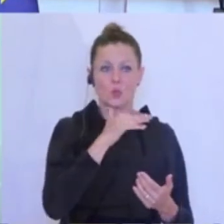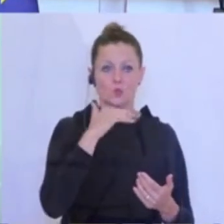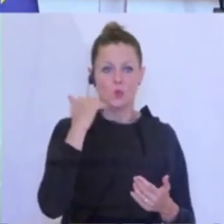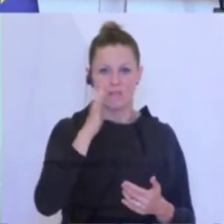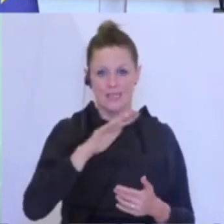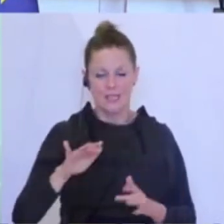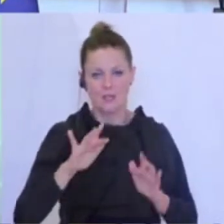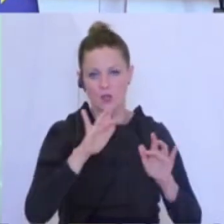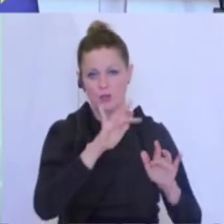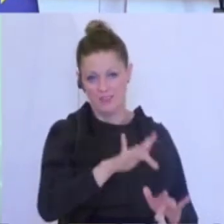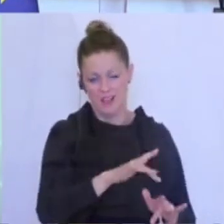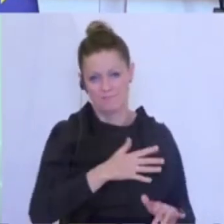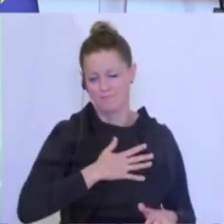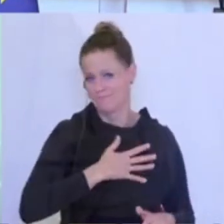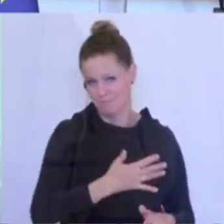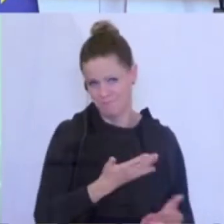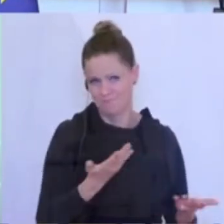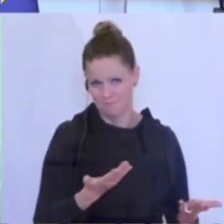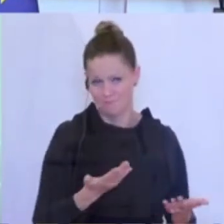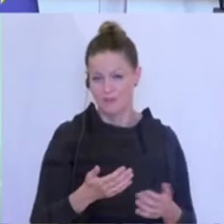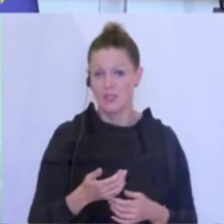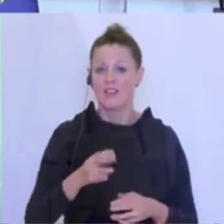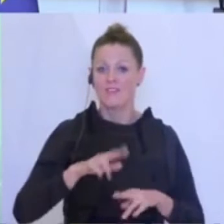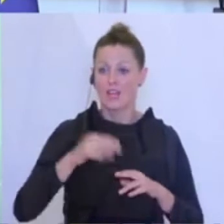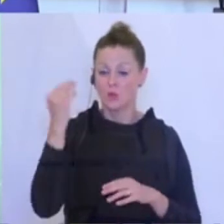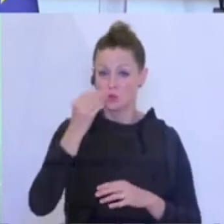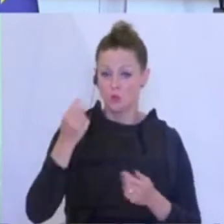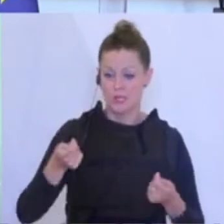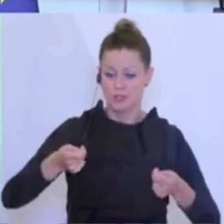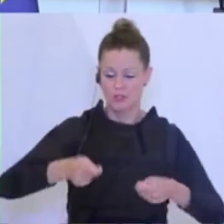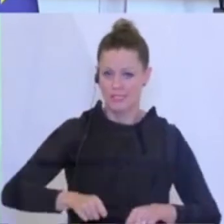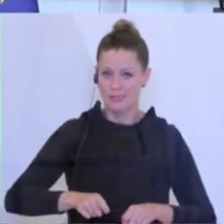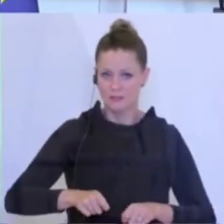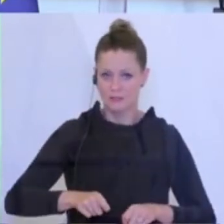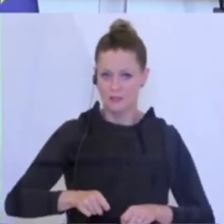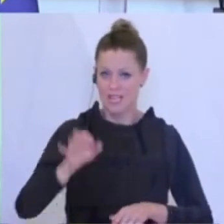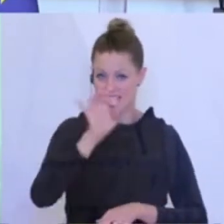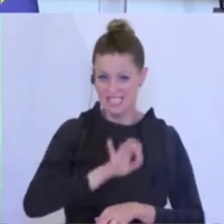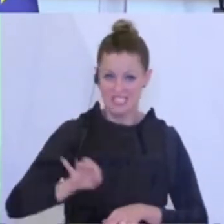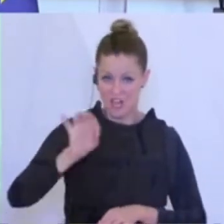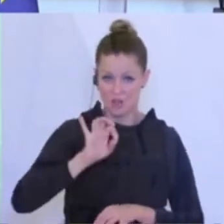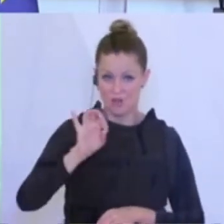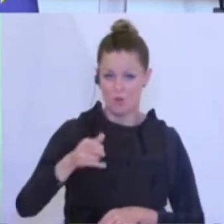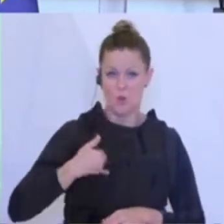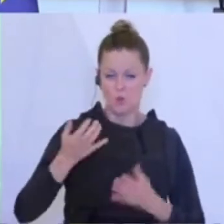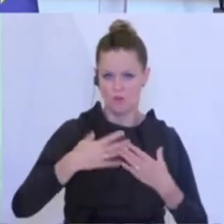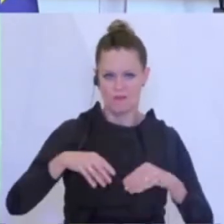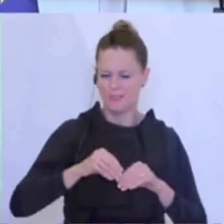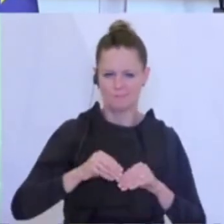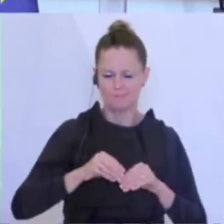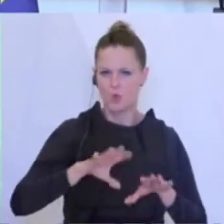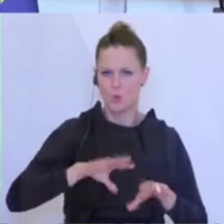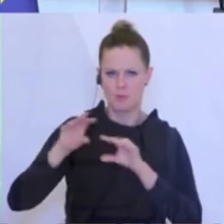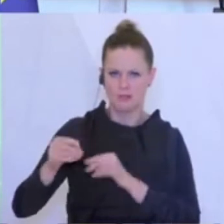ist. Das Schließen von Schulen ist immer ein Signal für die jungen Familien wegzuziehen. Schulen